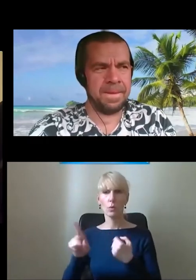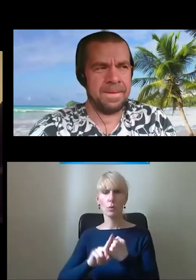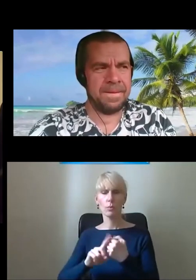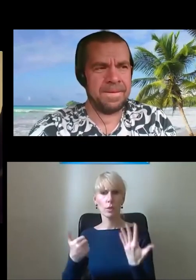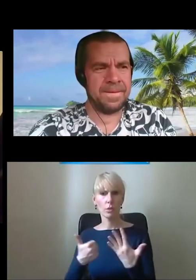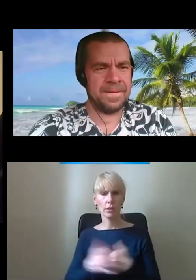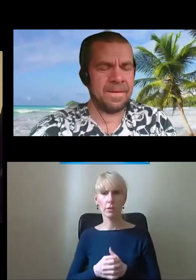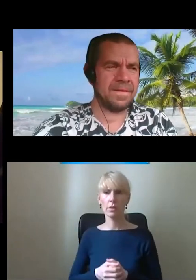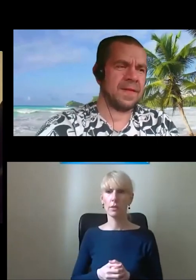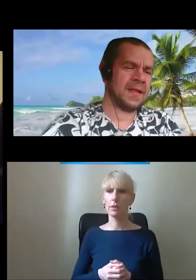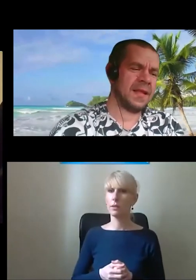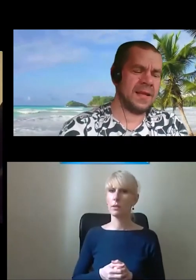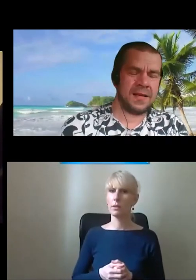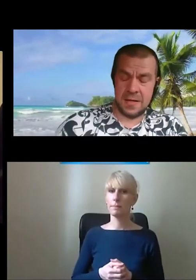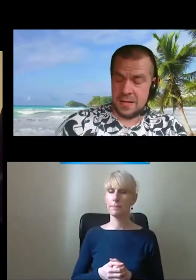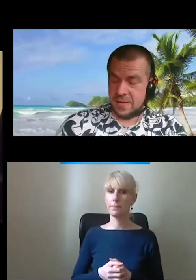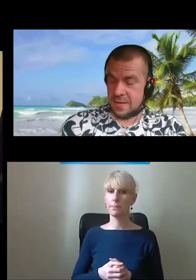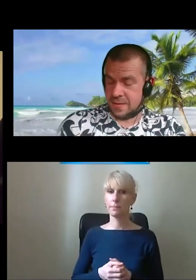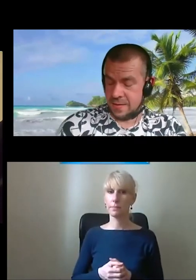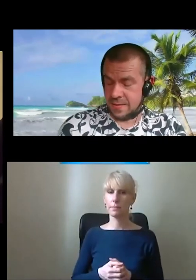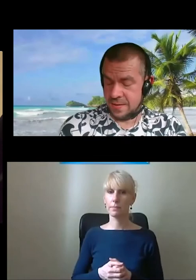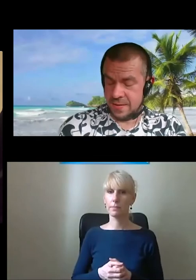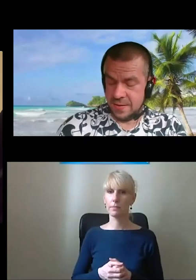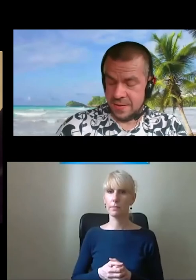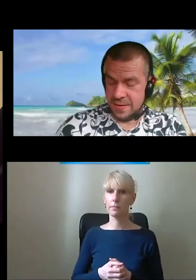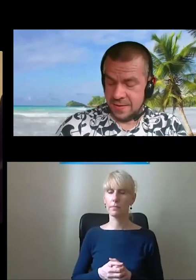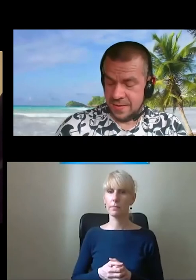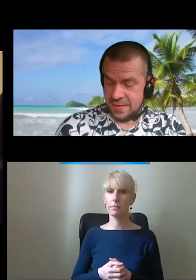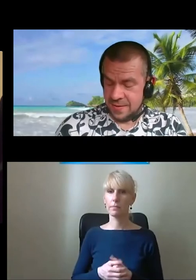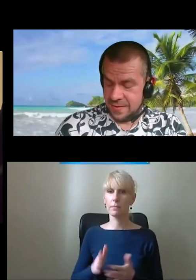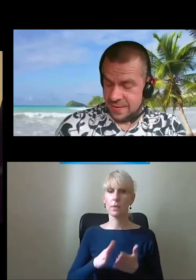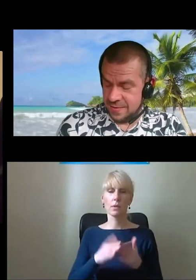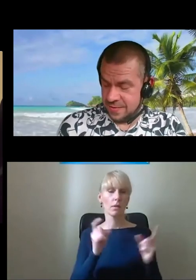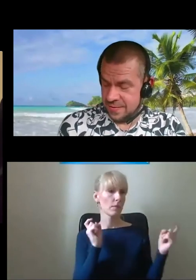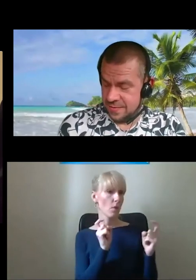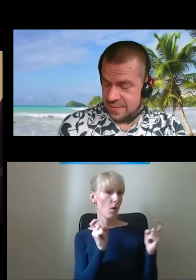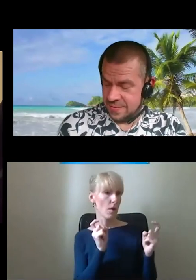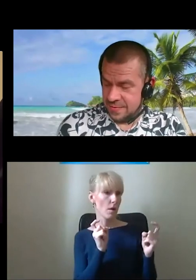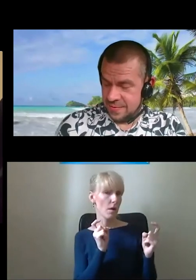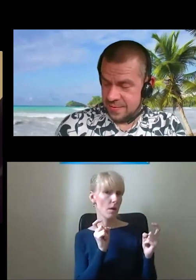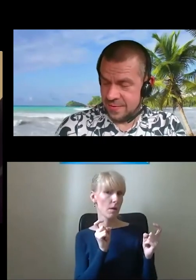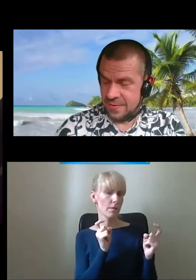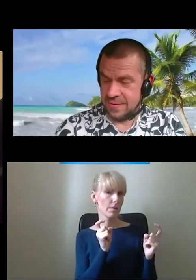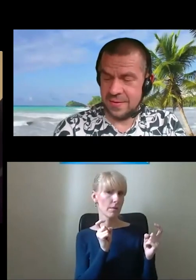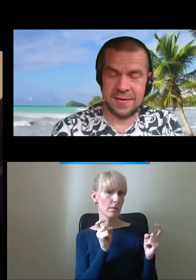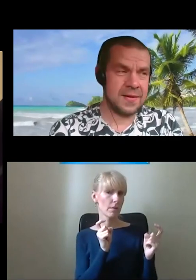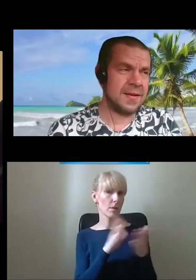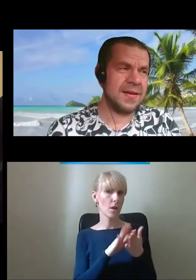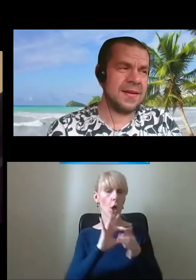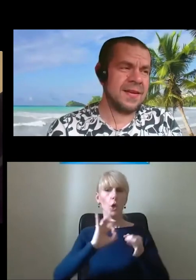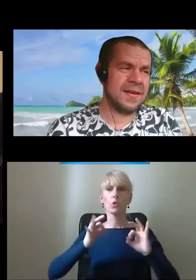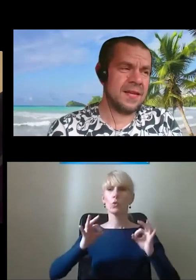pan stoi, tak? Że idzie naprzeciwko złotych tarasów, tak powiem. Naprzeciwko czego? Z złotych tarasów.